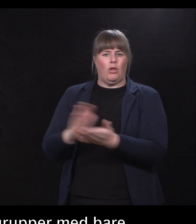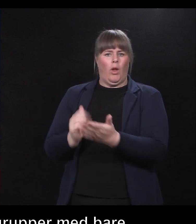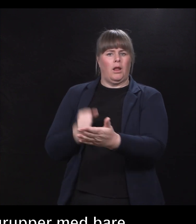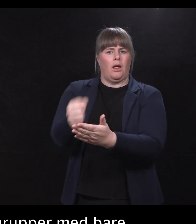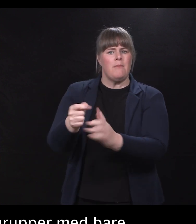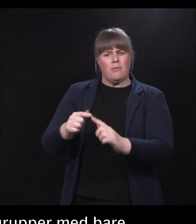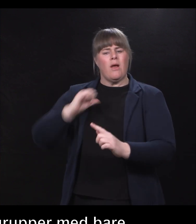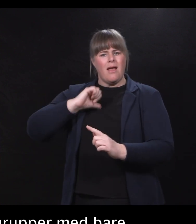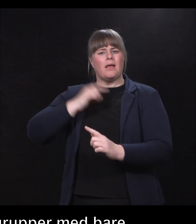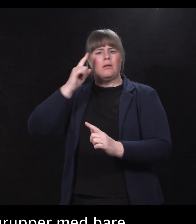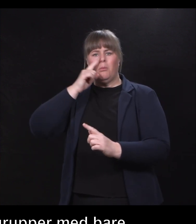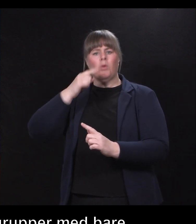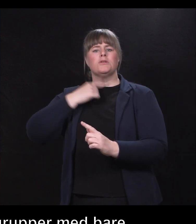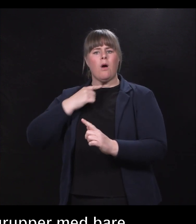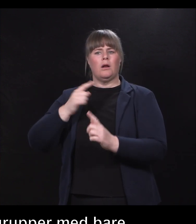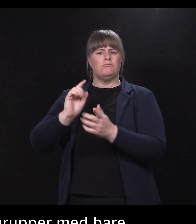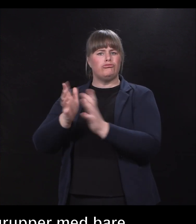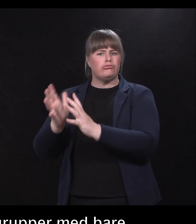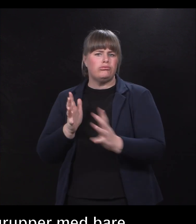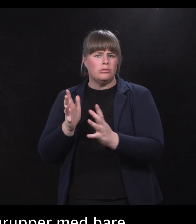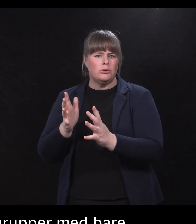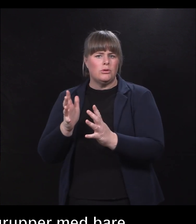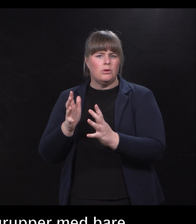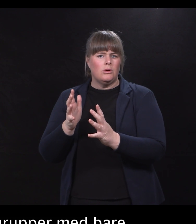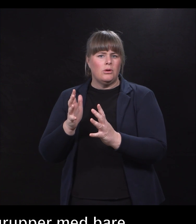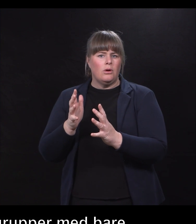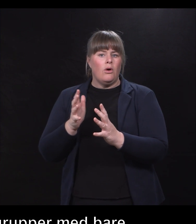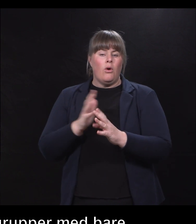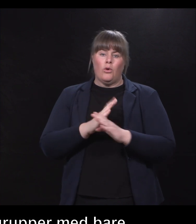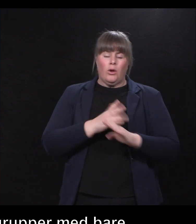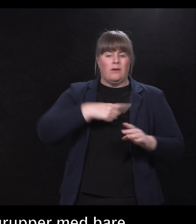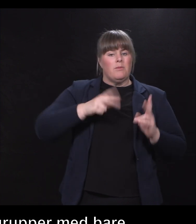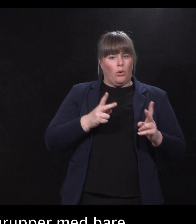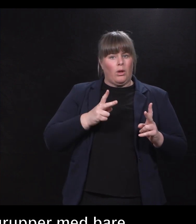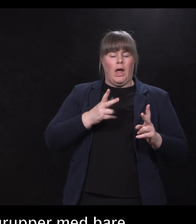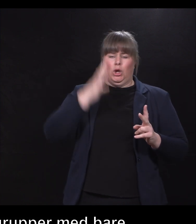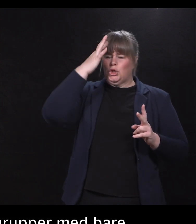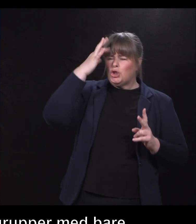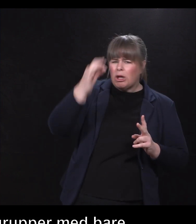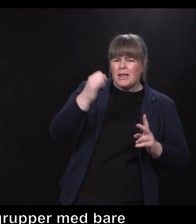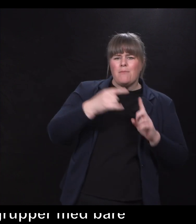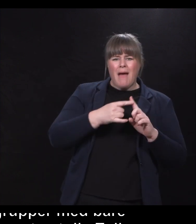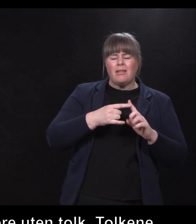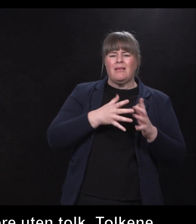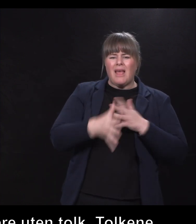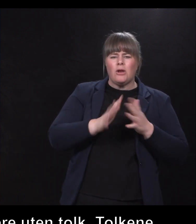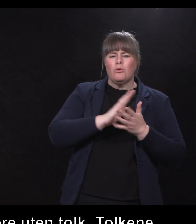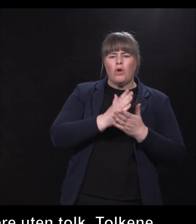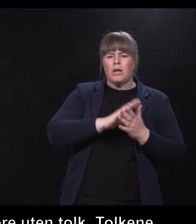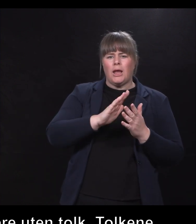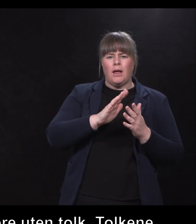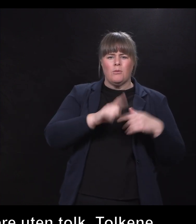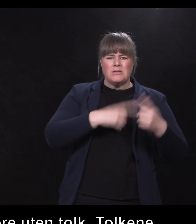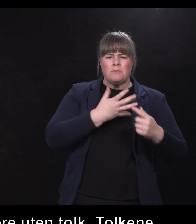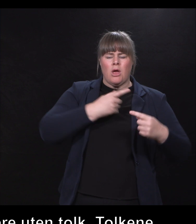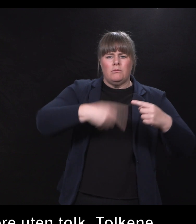som forsvinner gjennom tolkeprosessen, og spesielt når vi begynner å prate fagterminologi i høyre utdanning. Da er det mye som forsvinner.